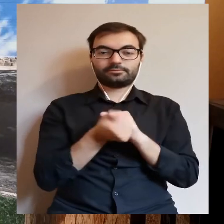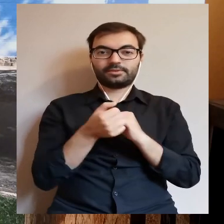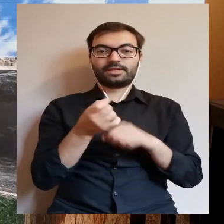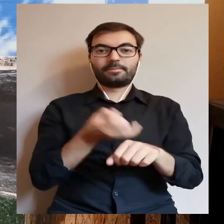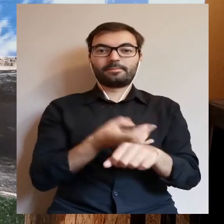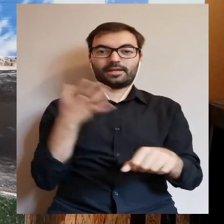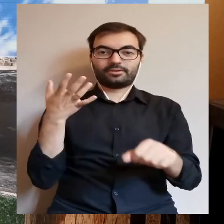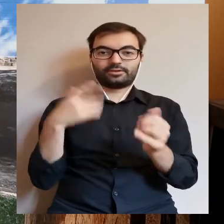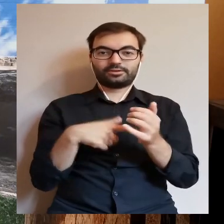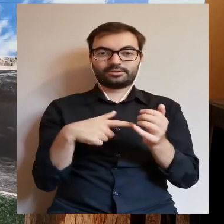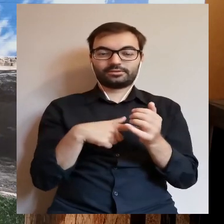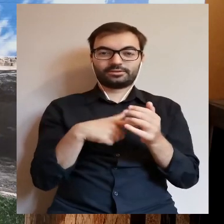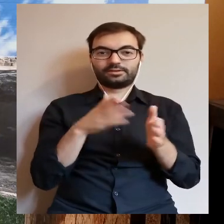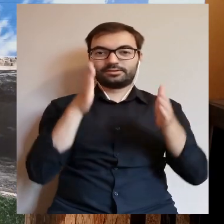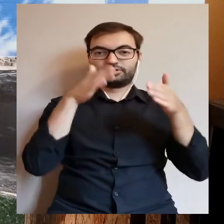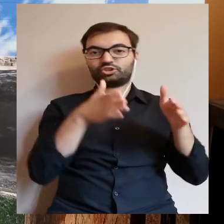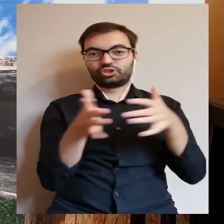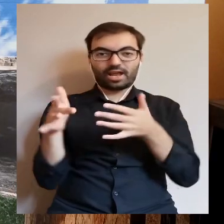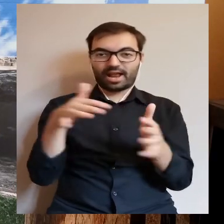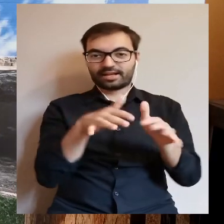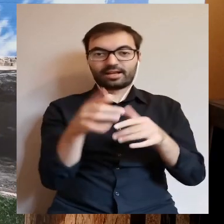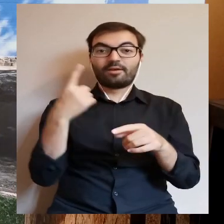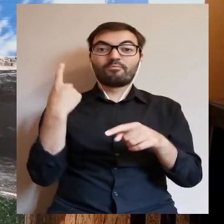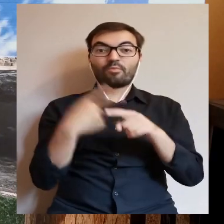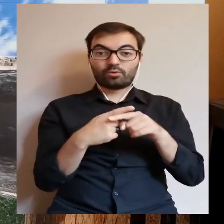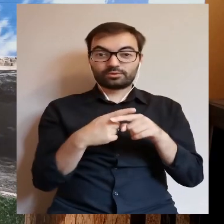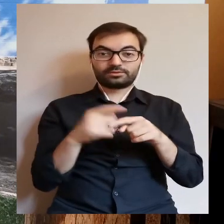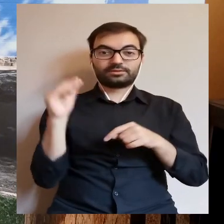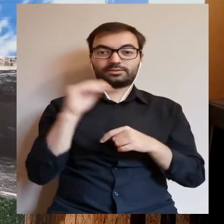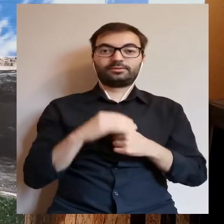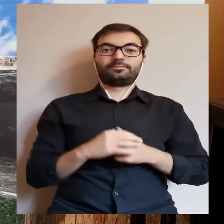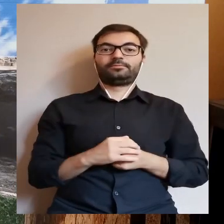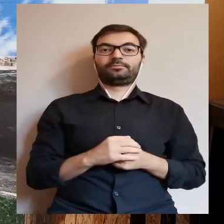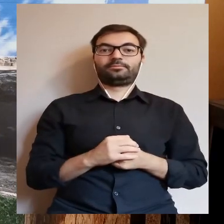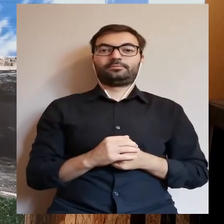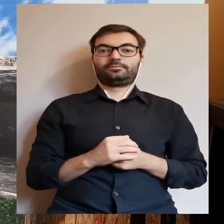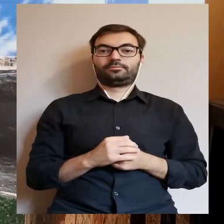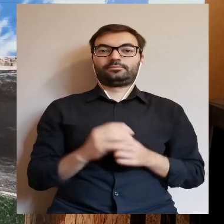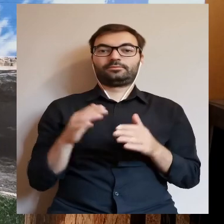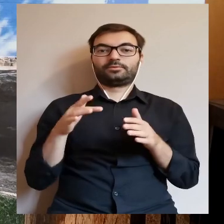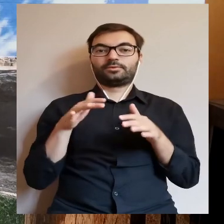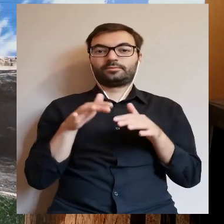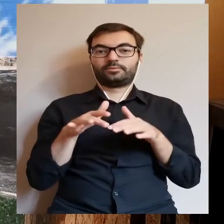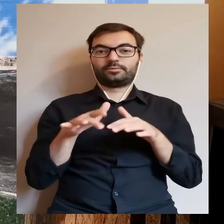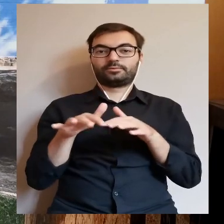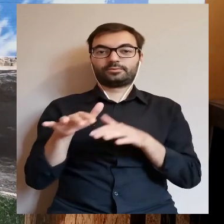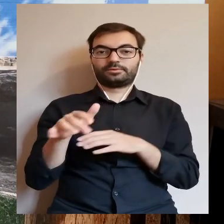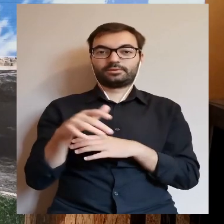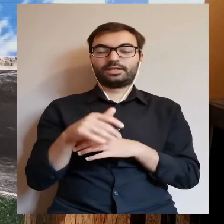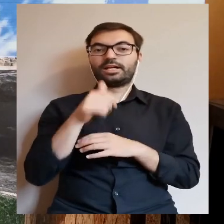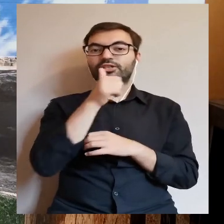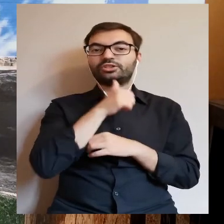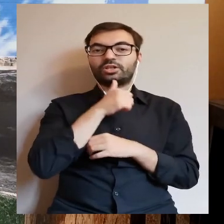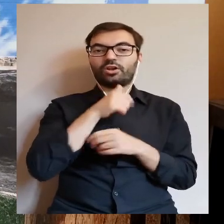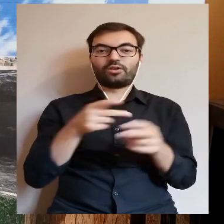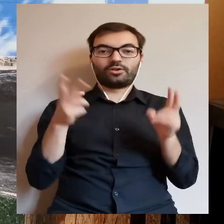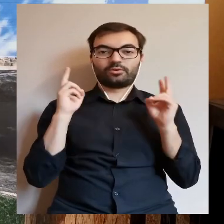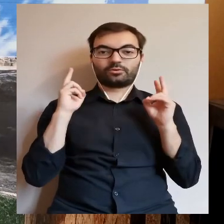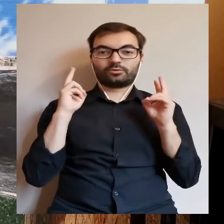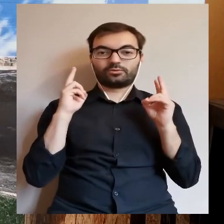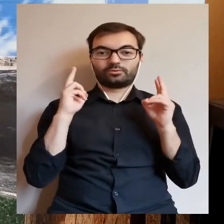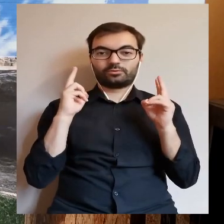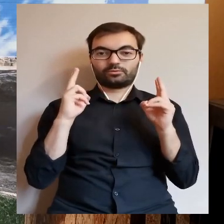kiedy zmienia się prędkość nurtu, a w dodatku jeszcze płynie się niekiedy zielonymi